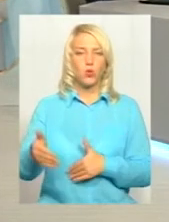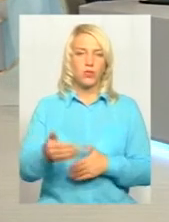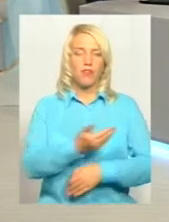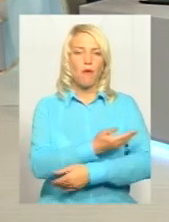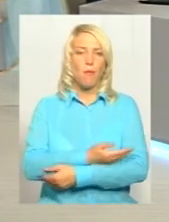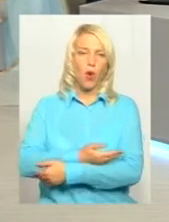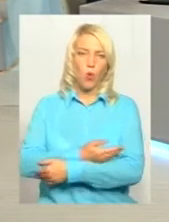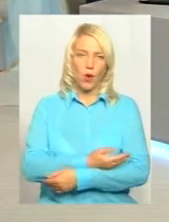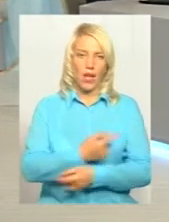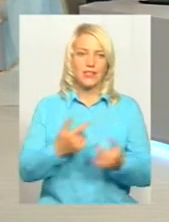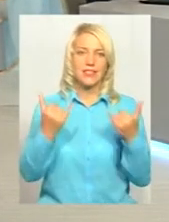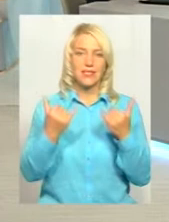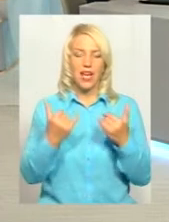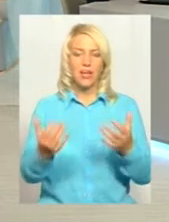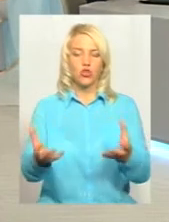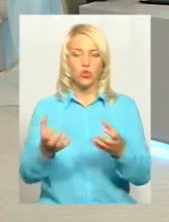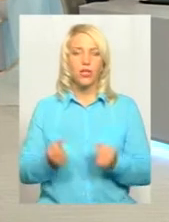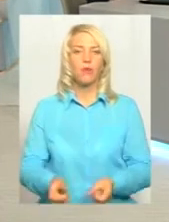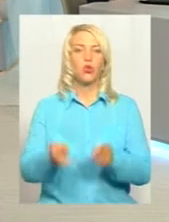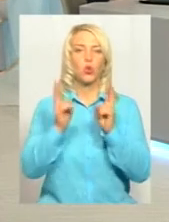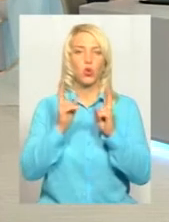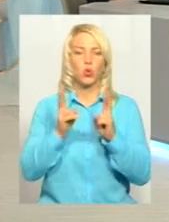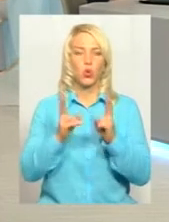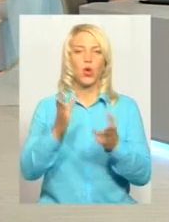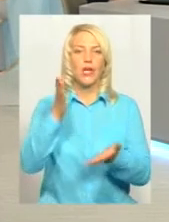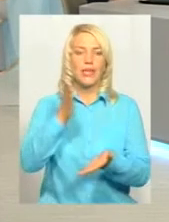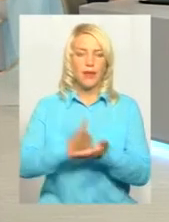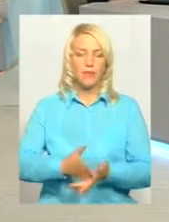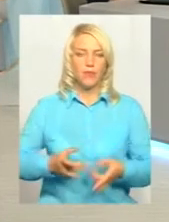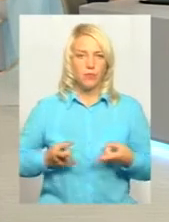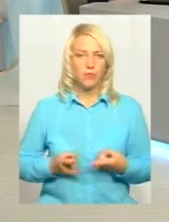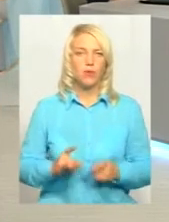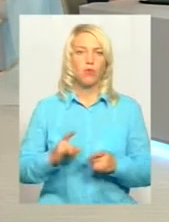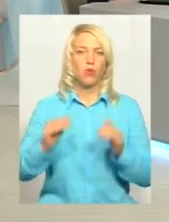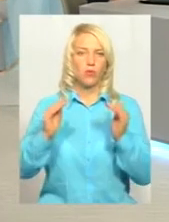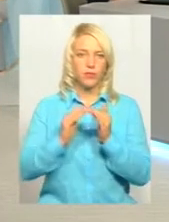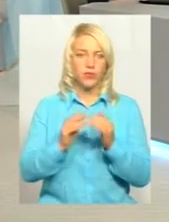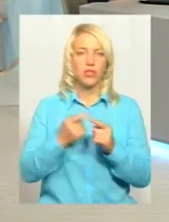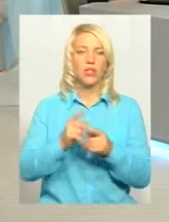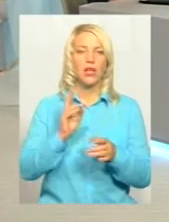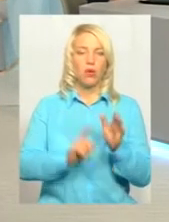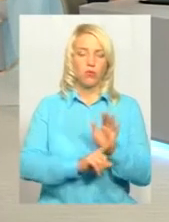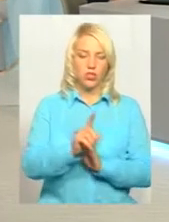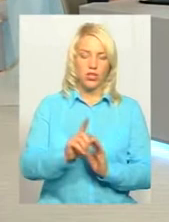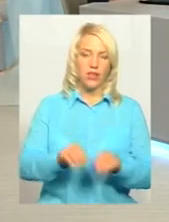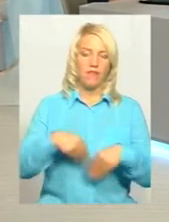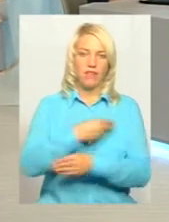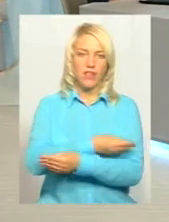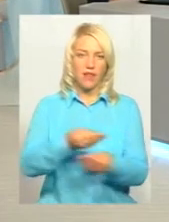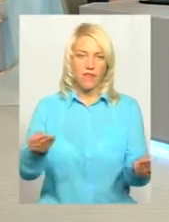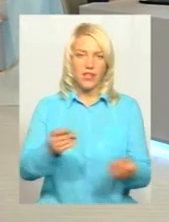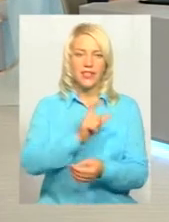часом. Ті, хто в пологових будинках. в пологових будинках. Пішовіть, тільки почали видавати з п'ятниці, і вже